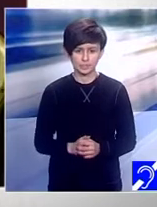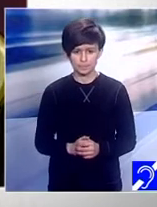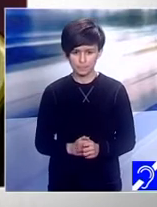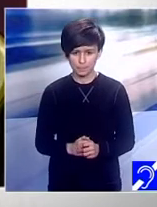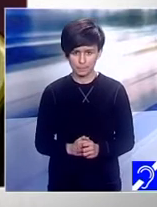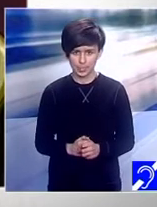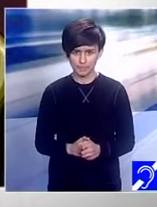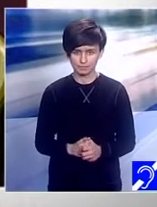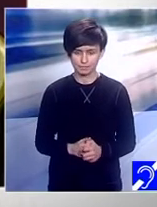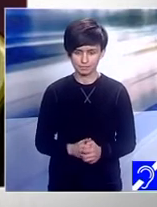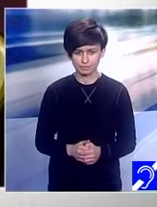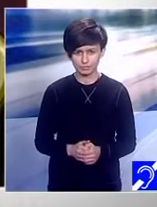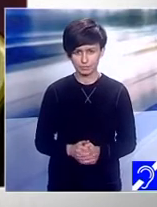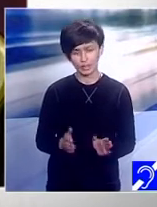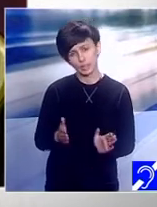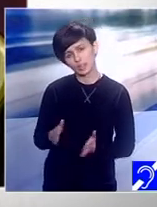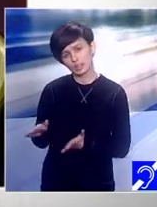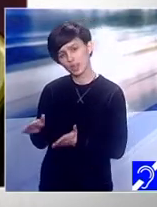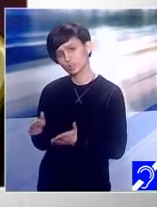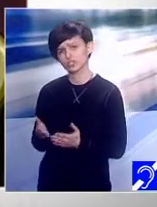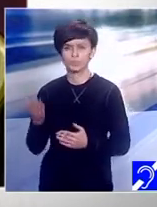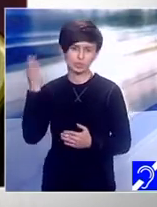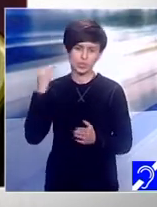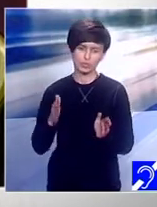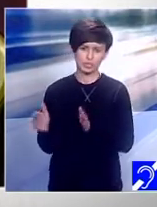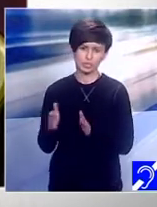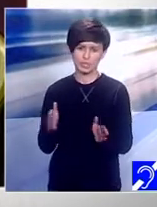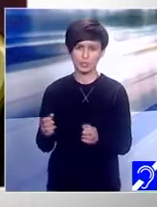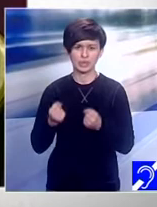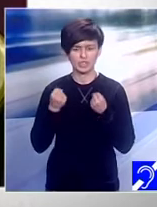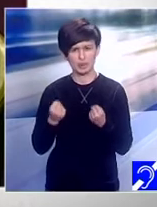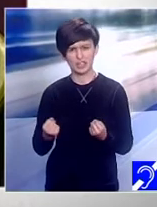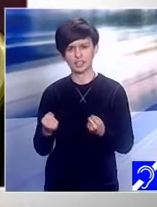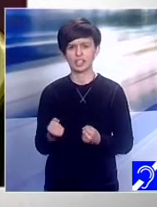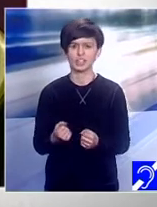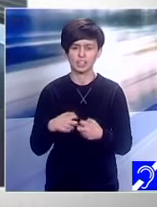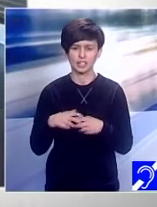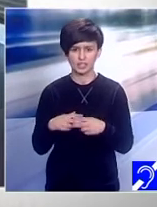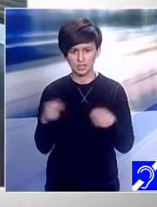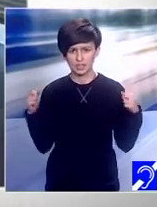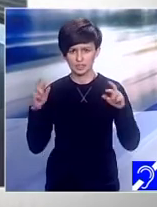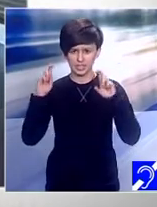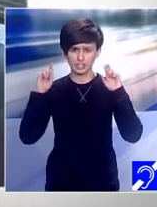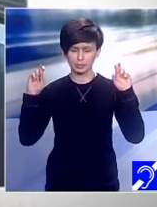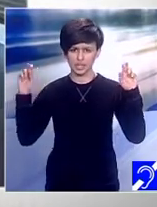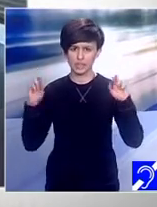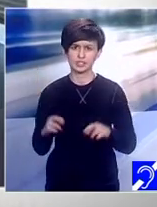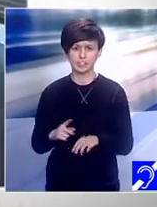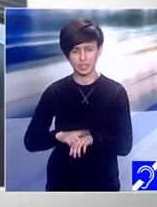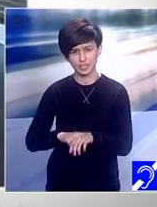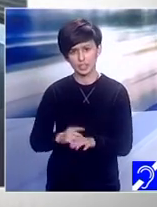bineînțeles că au fost momente de deznădăjde, de disperare, dar cu timpul